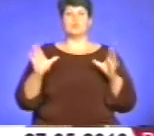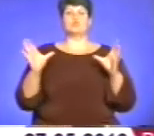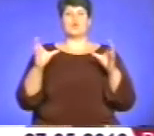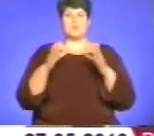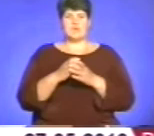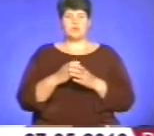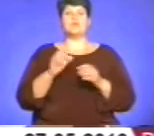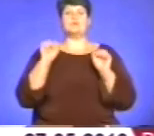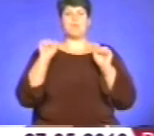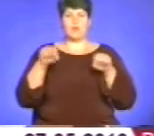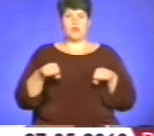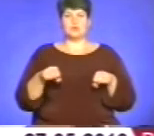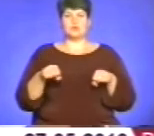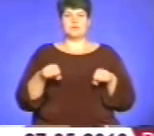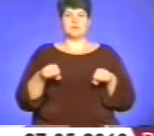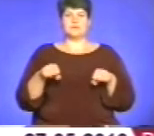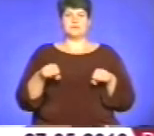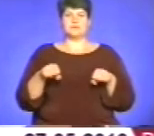скажімо,